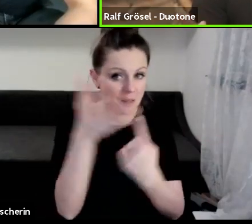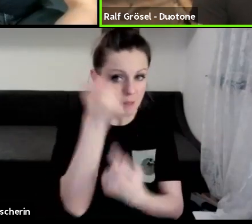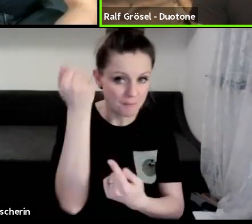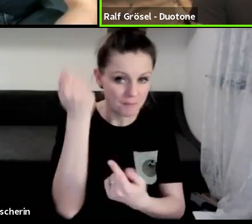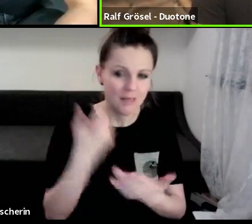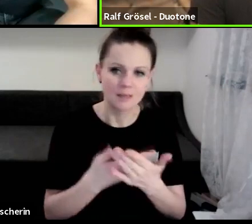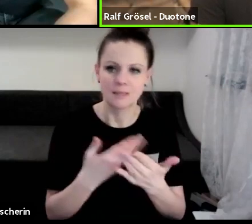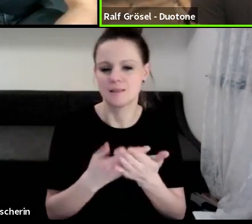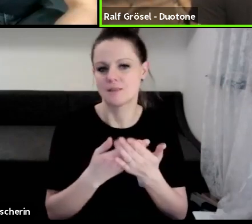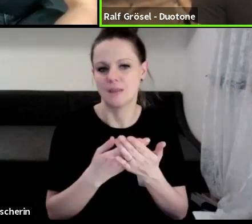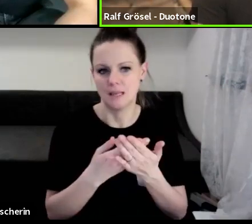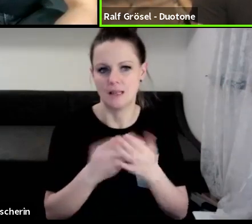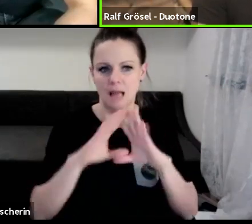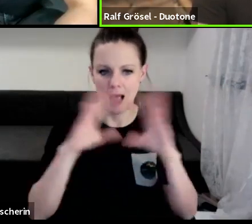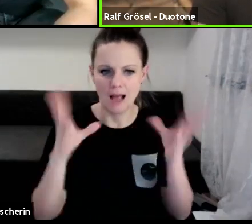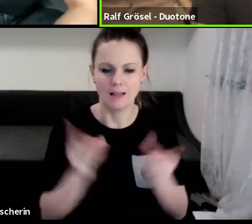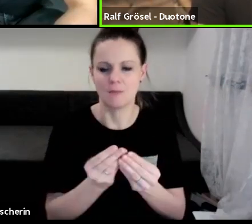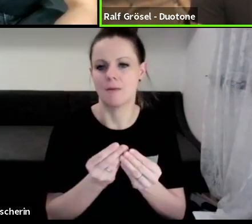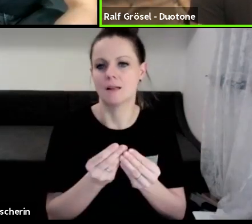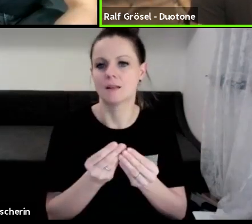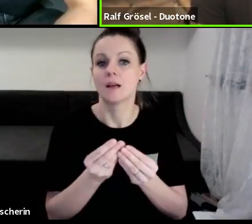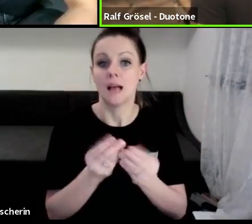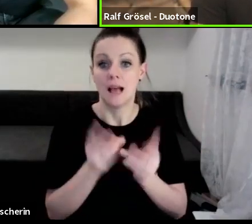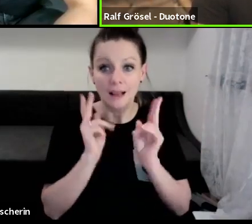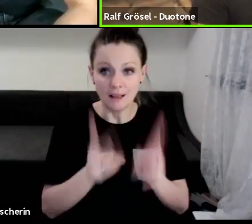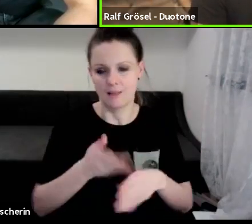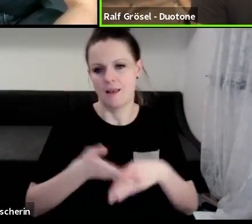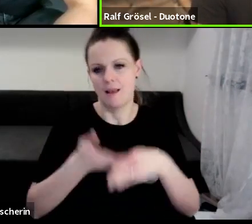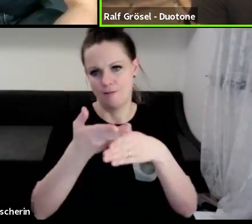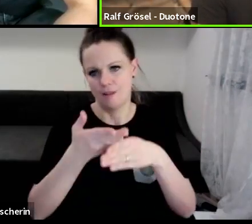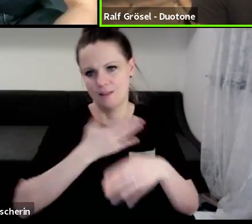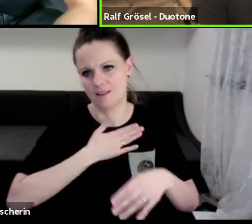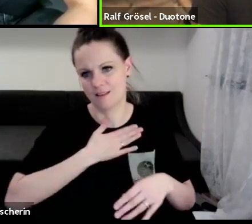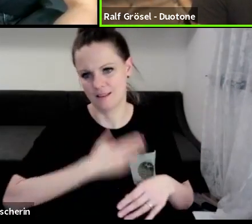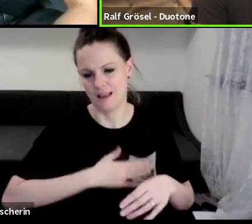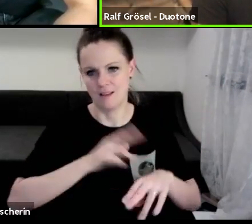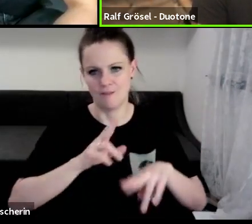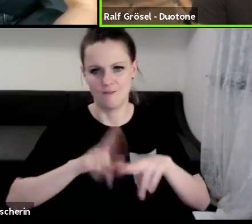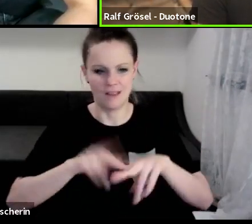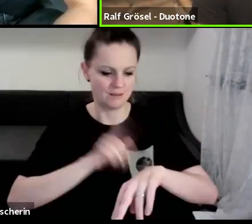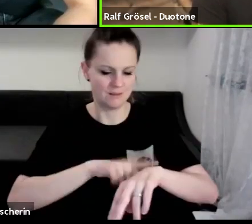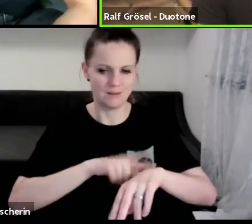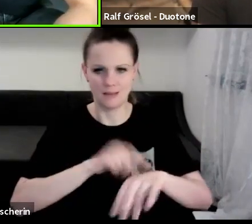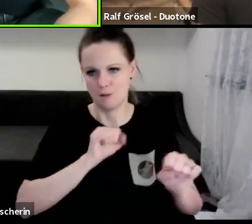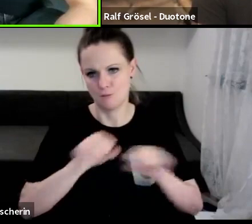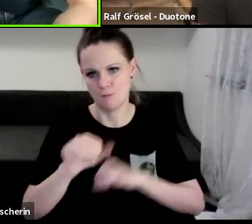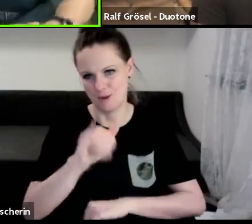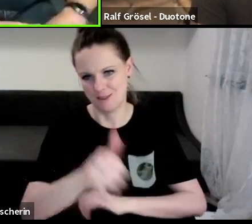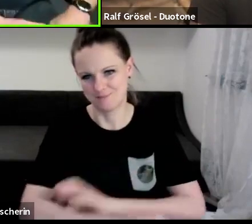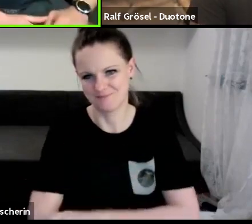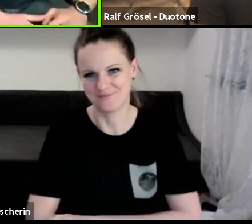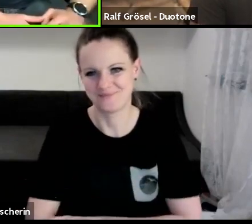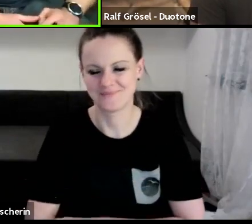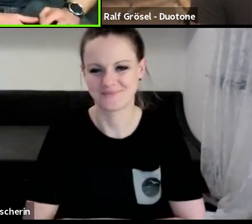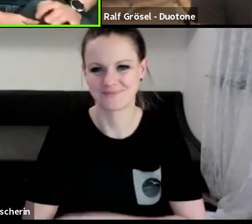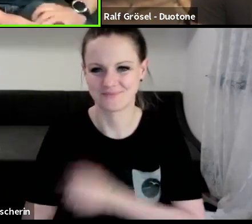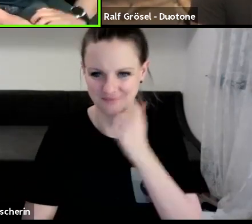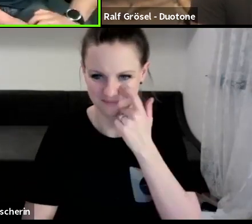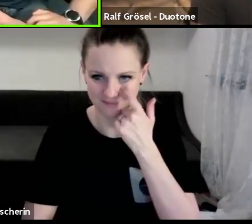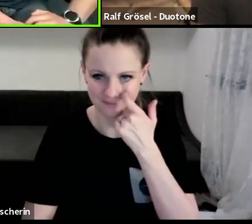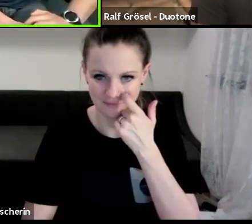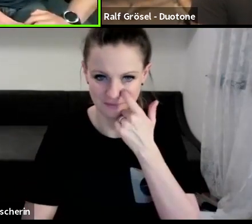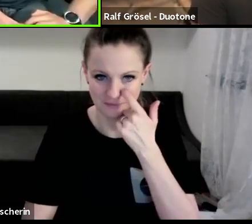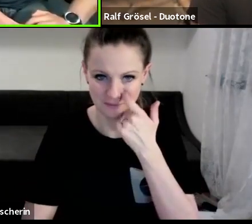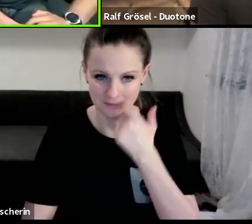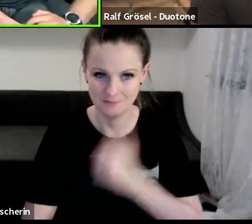wie gesagt, also wo ich helfen kann, mache ich das gerne, soweit mir das eben möglich ist. Cool. Sehr